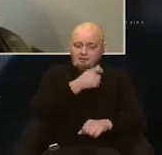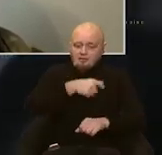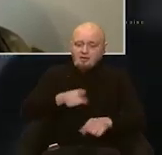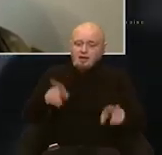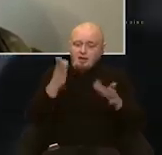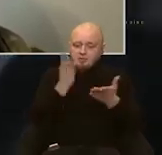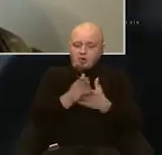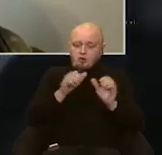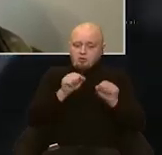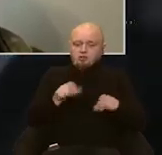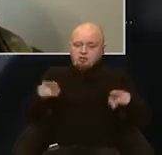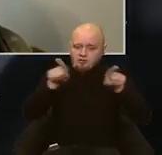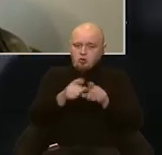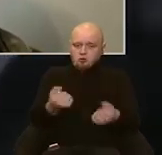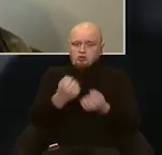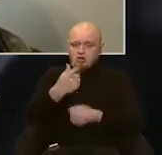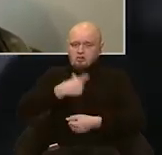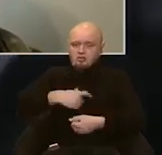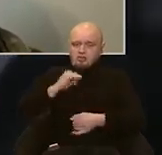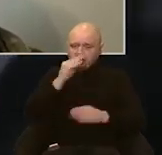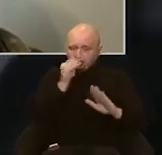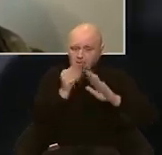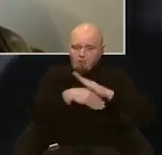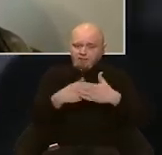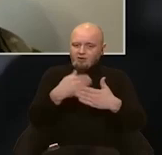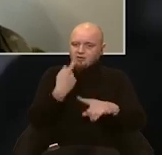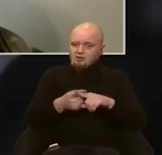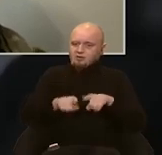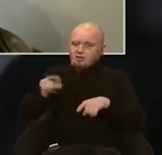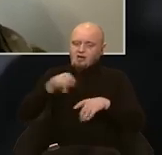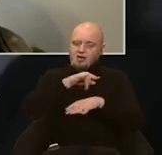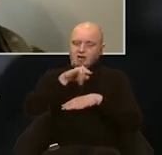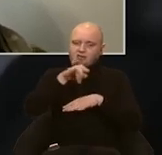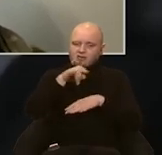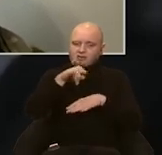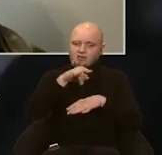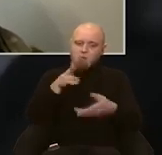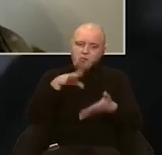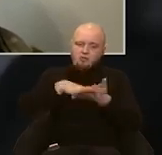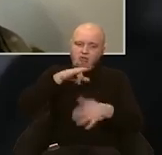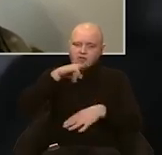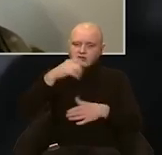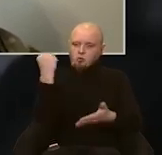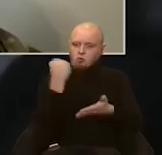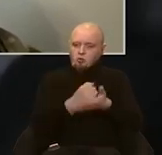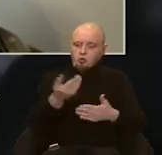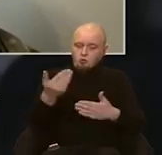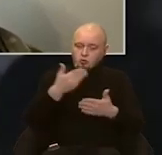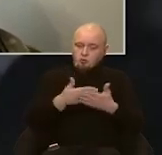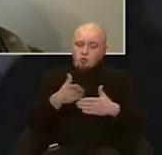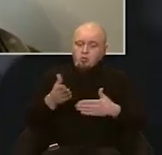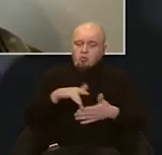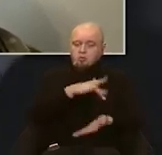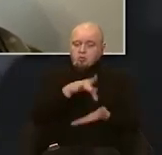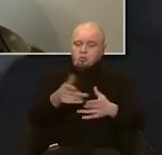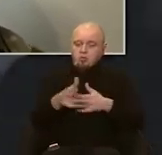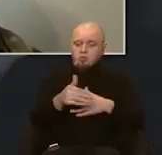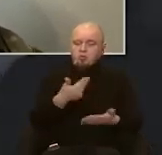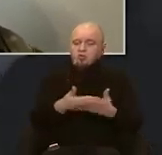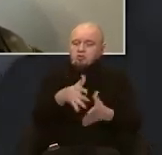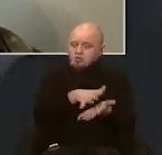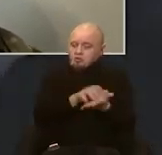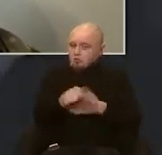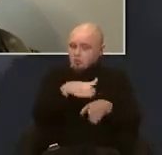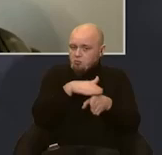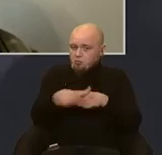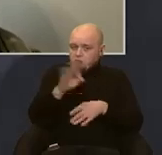також захищатися і переховуватися від цих постійних авіаційних ударів. Тобто місто Маріуполь фактично знищене повністю.